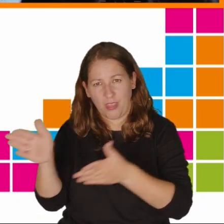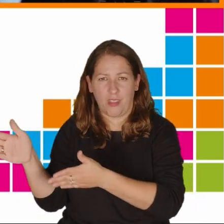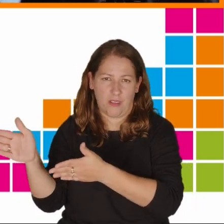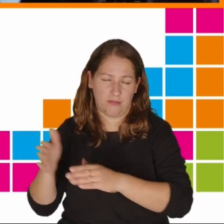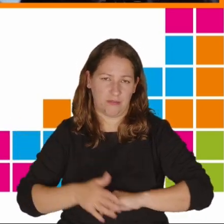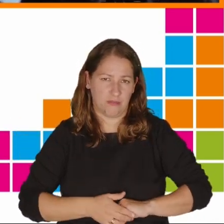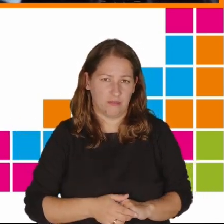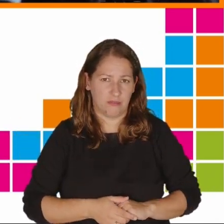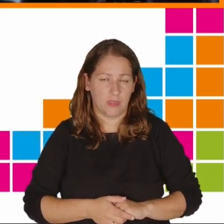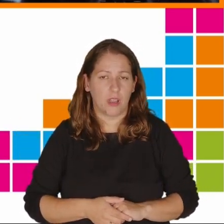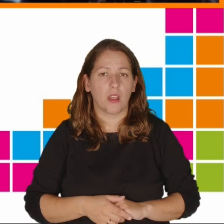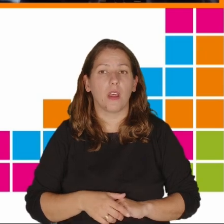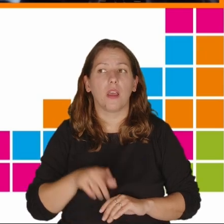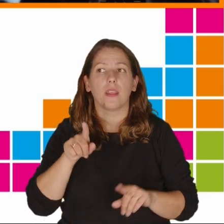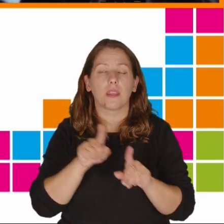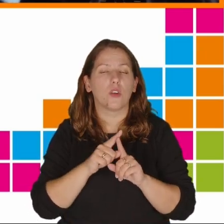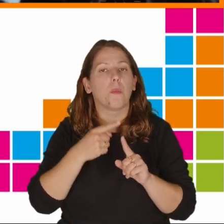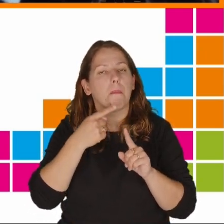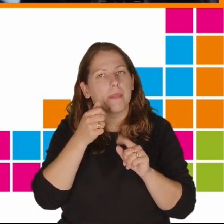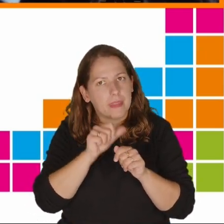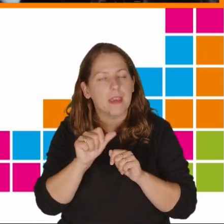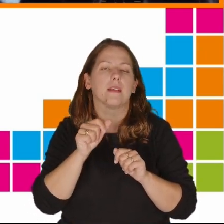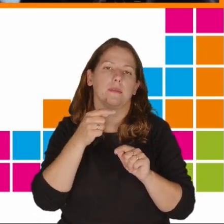Jest też pozytywny efekt internetu.